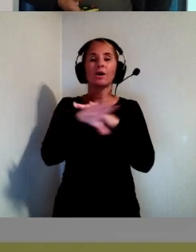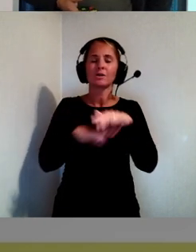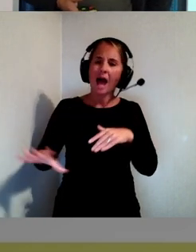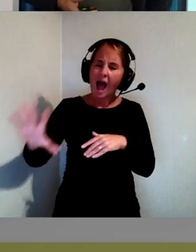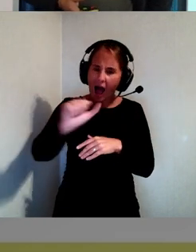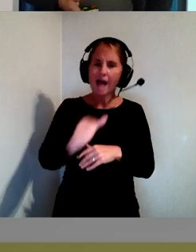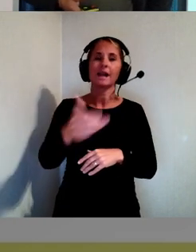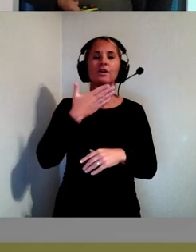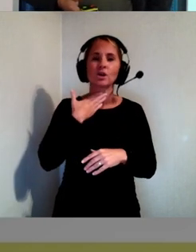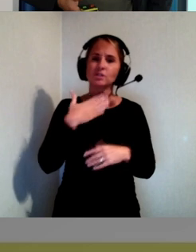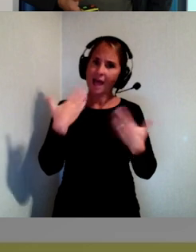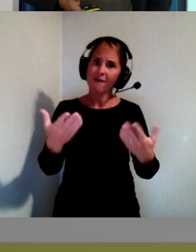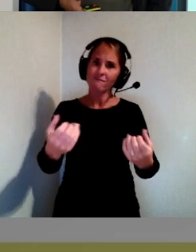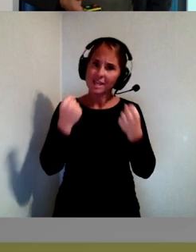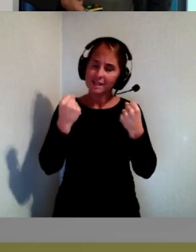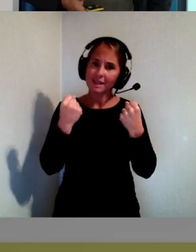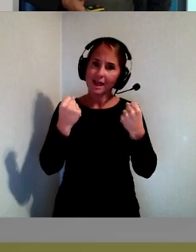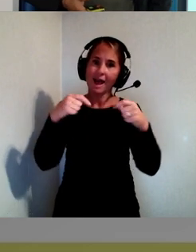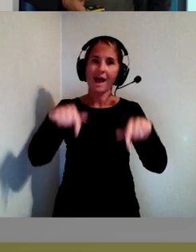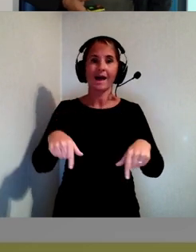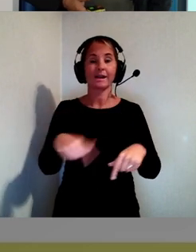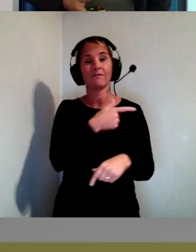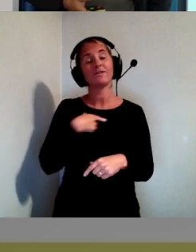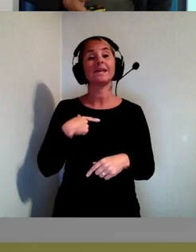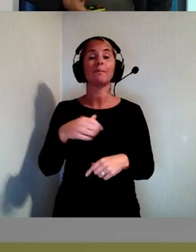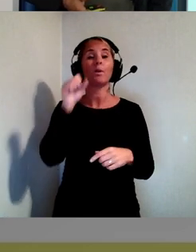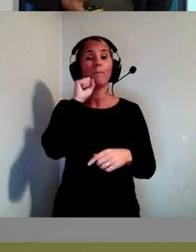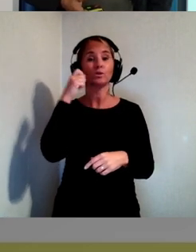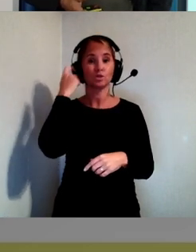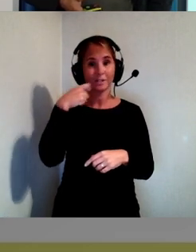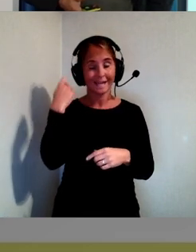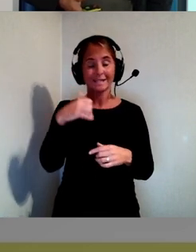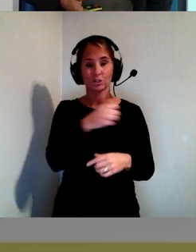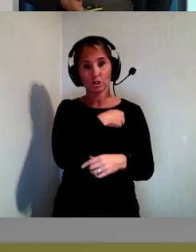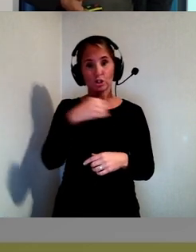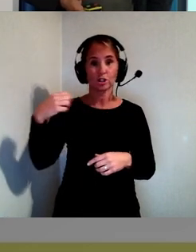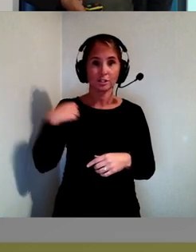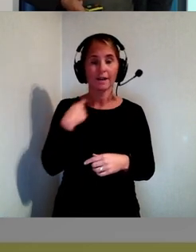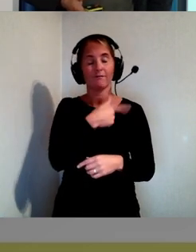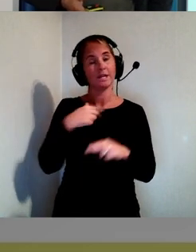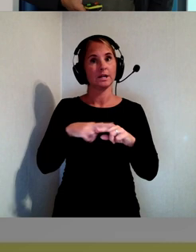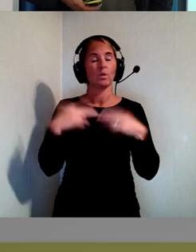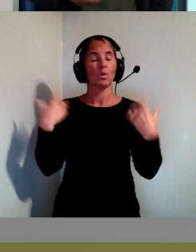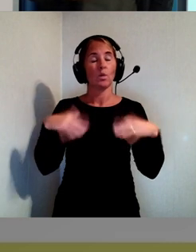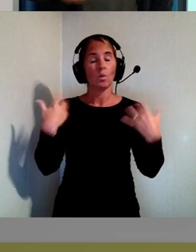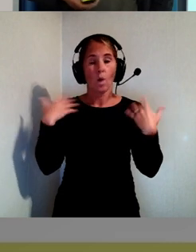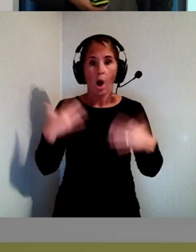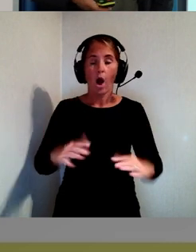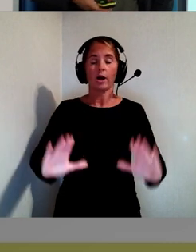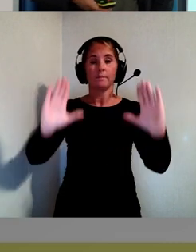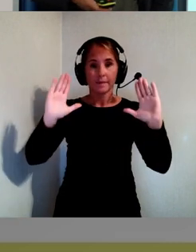viktiga i det här. Och vi på Apostelstyrelsen inte minst känner stor ödmjukhet inför alla era